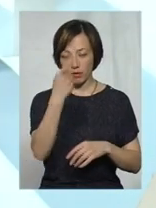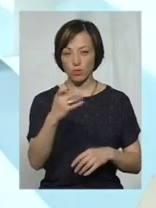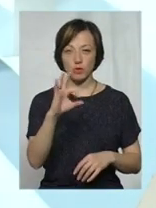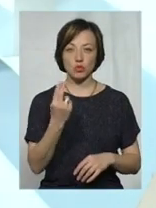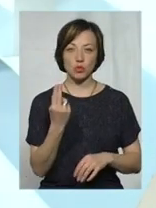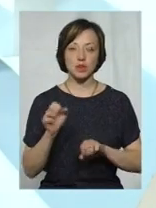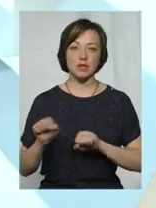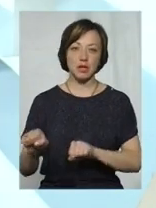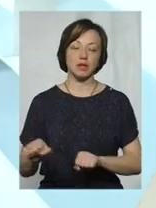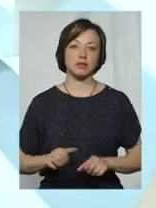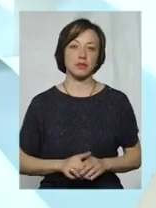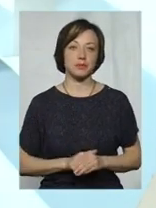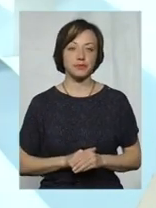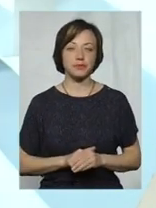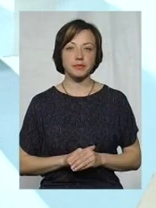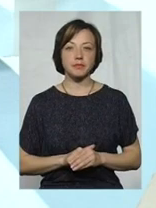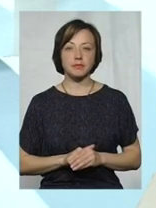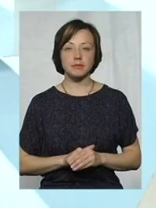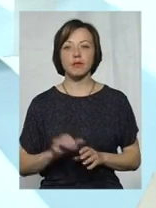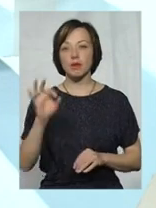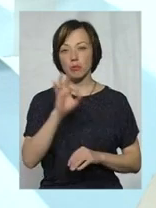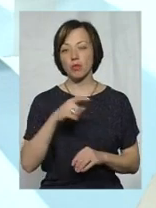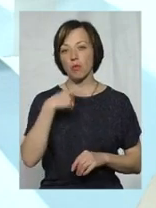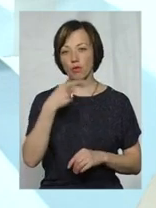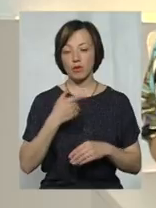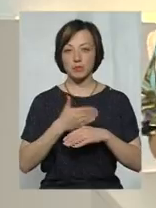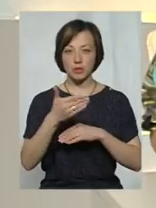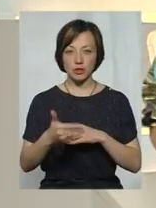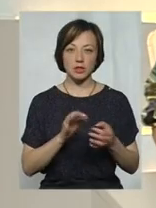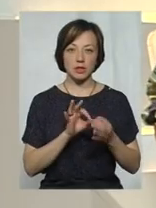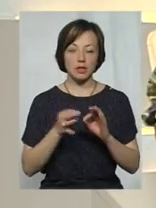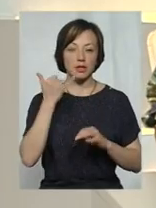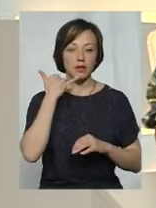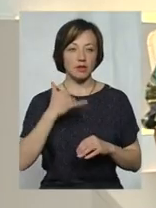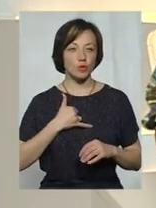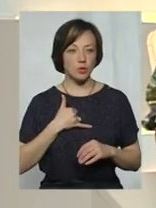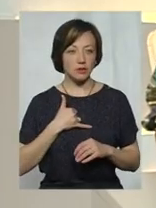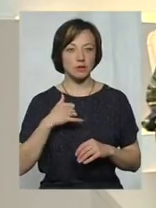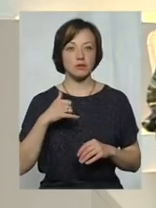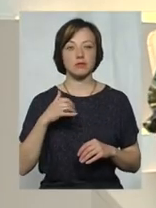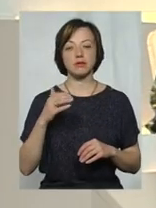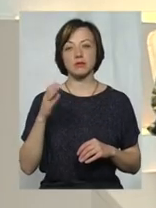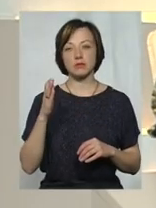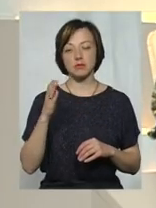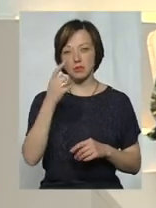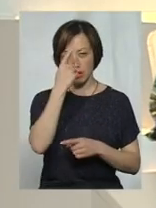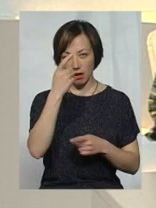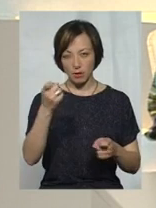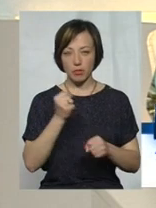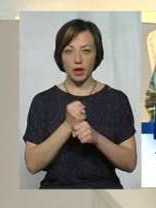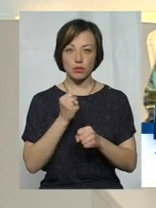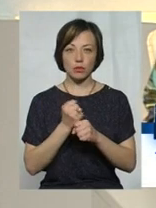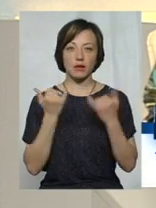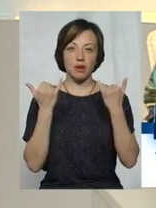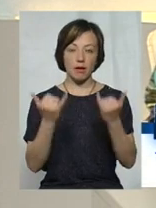органам соціального захисту населення. Про це поговоримо більш детальніше, насамперед телефонні дзвінки. І нагадую, працюємо